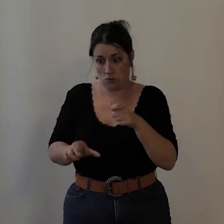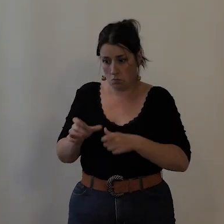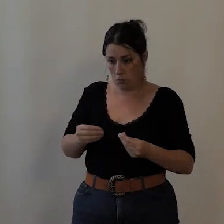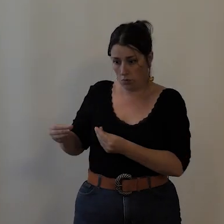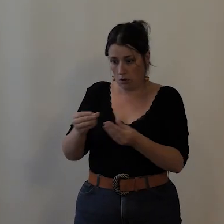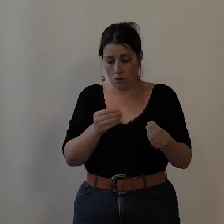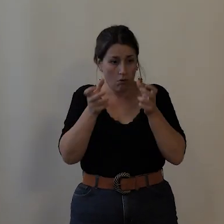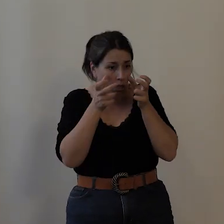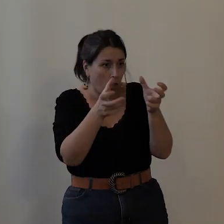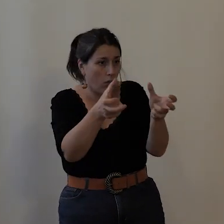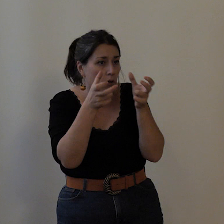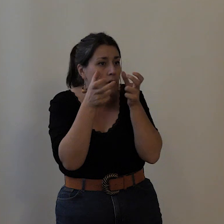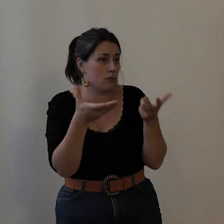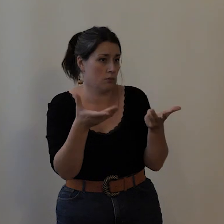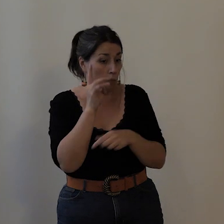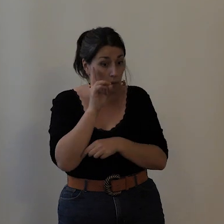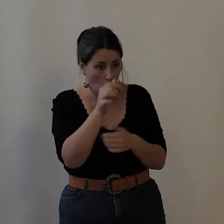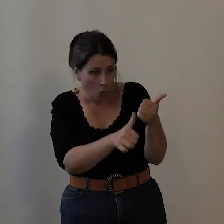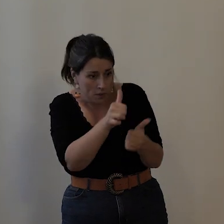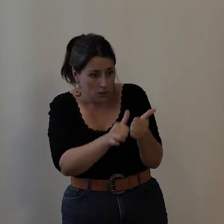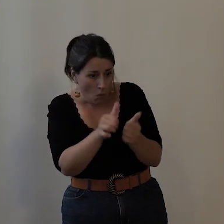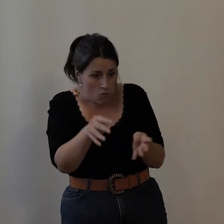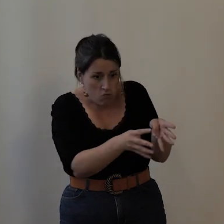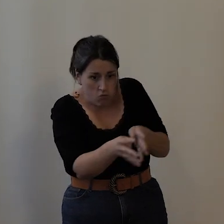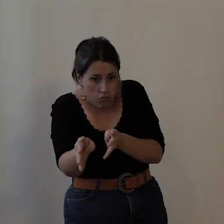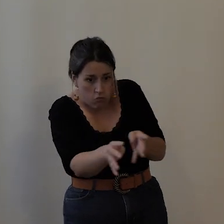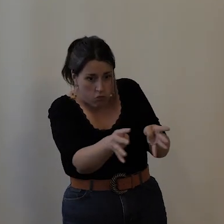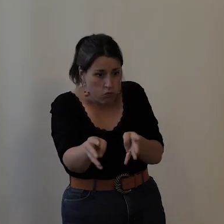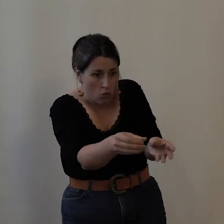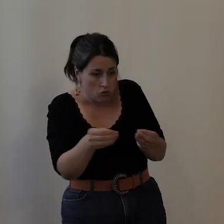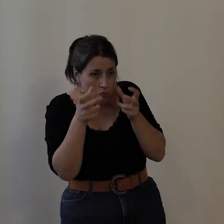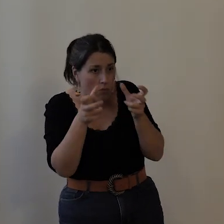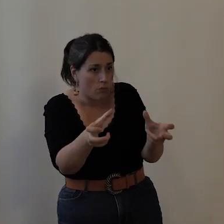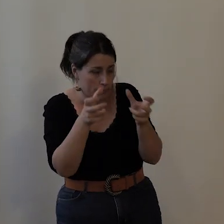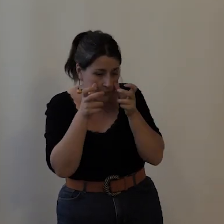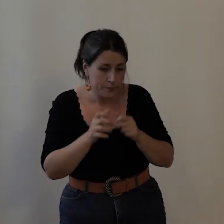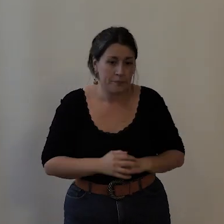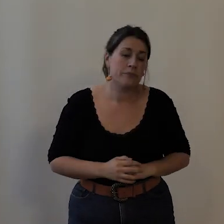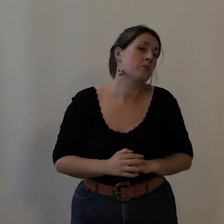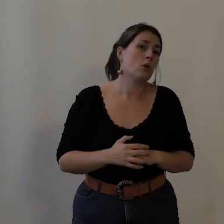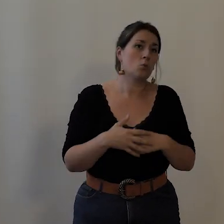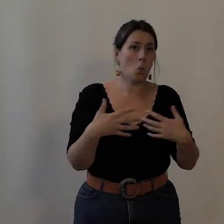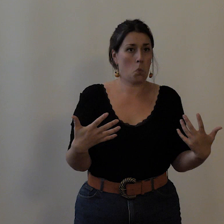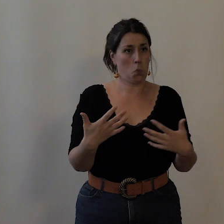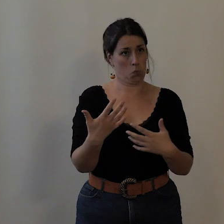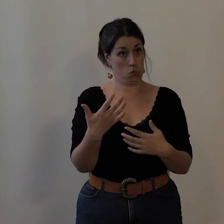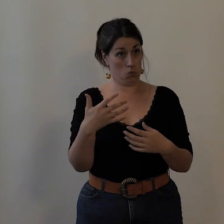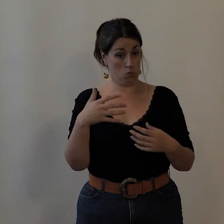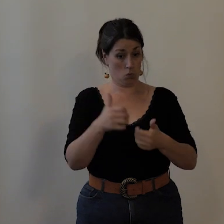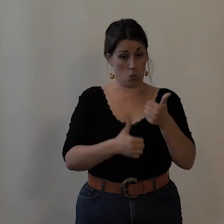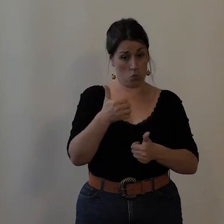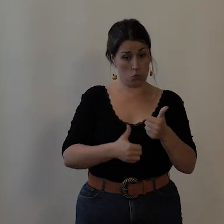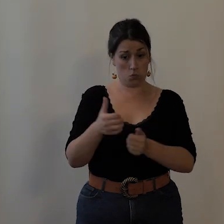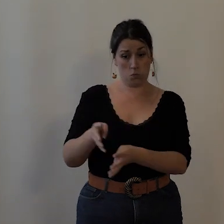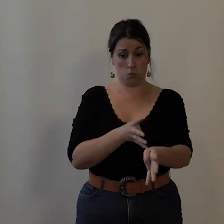par le biais de la compétition. Alors, les courses se pratiquent sur l'espace public,